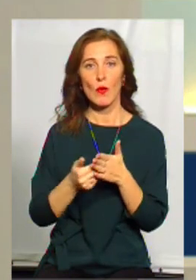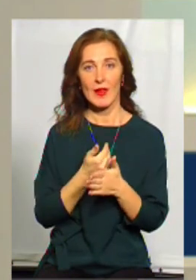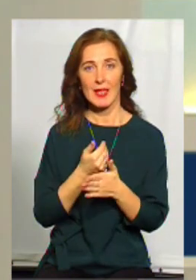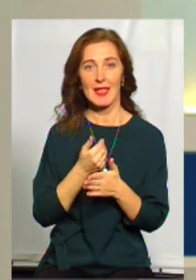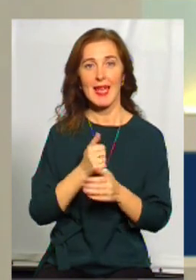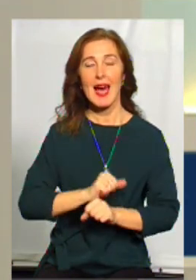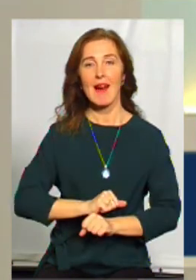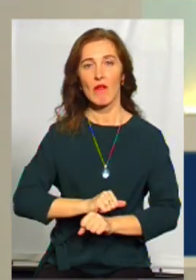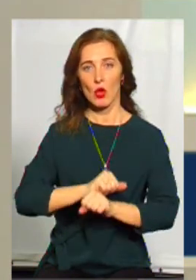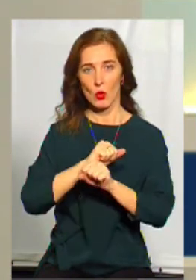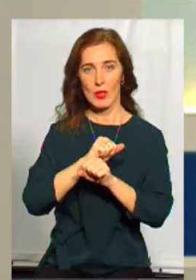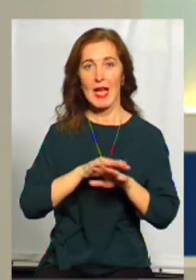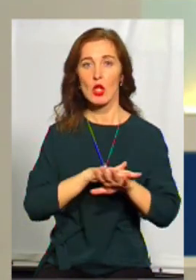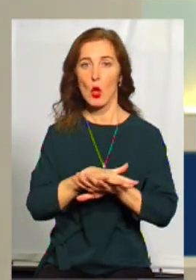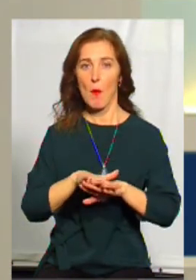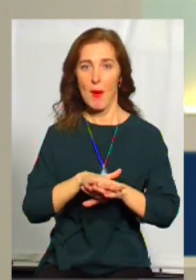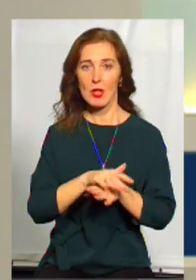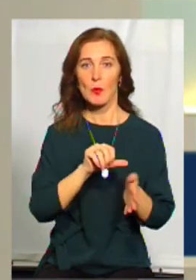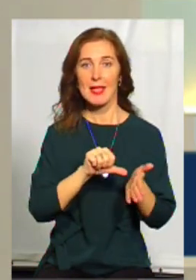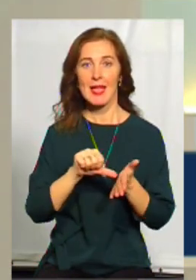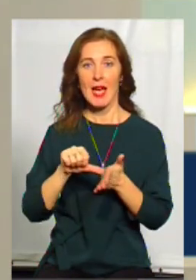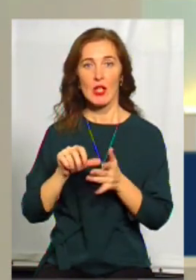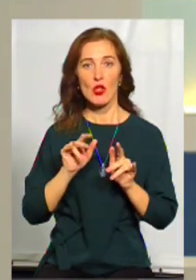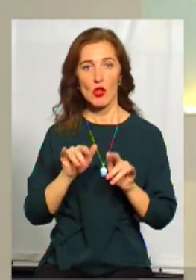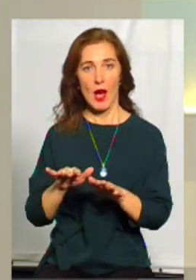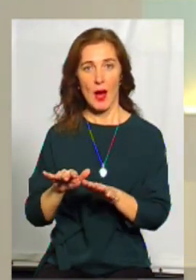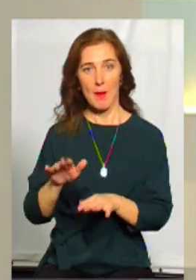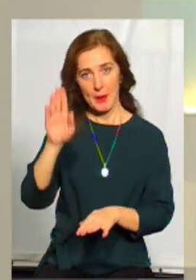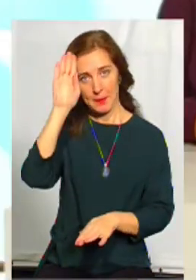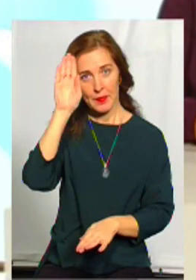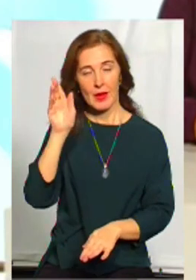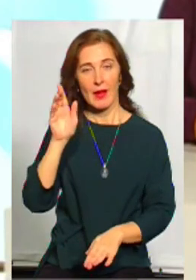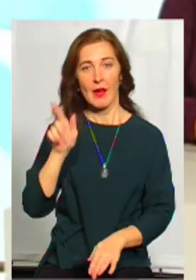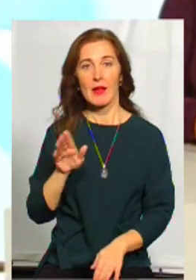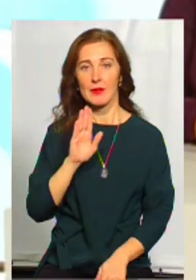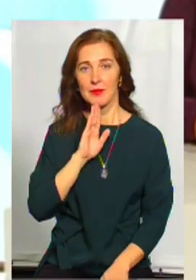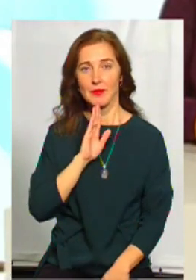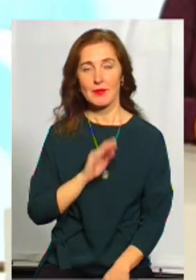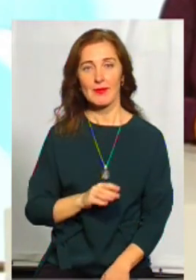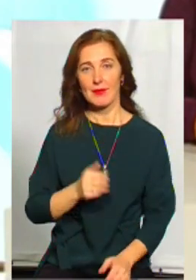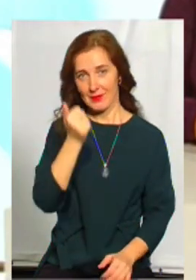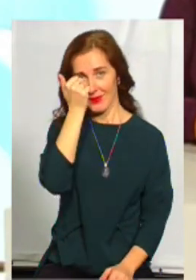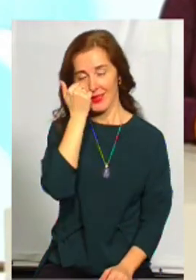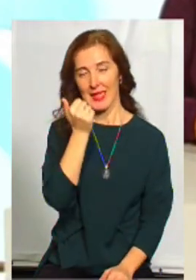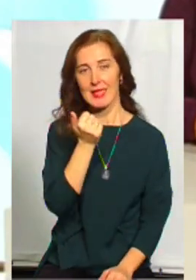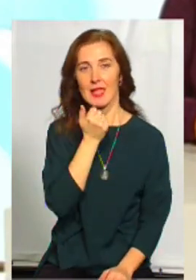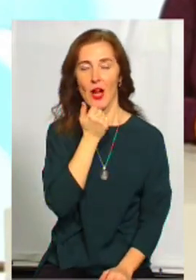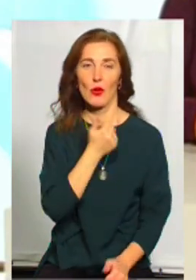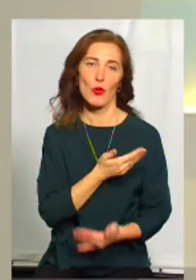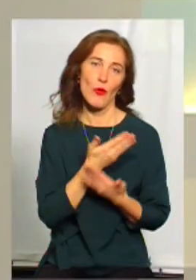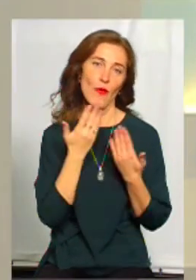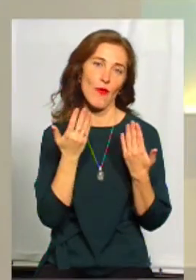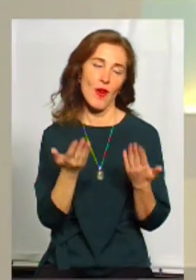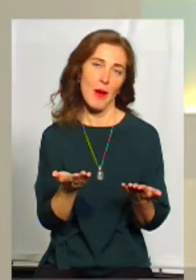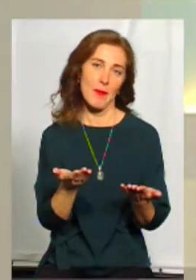революцій. З громадськими діячами, про це говорили з Богданом Таленьком і Лесою Стеблом. Дякую вам